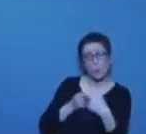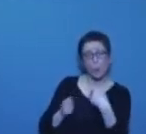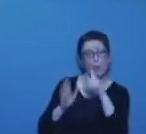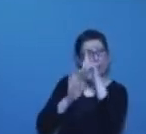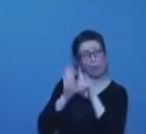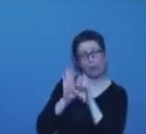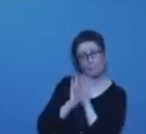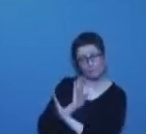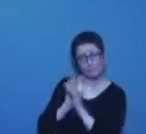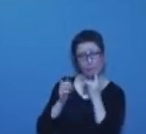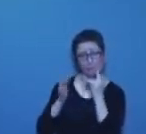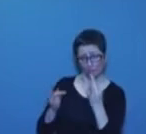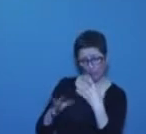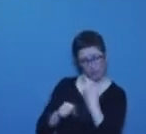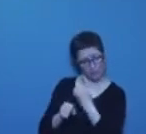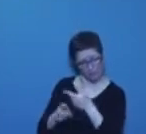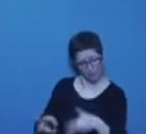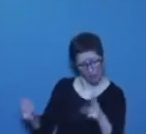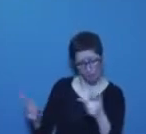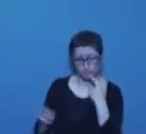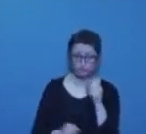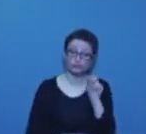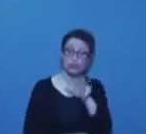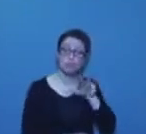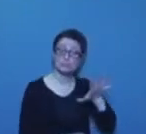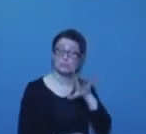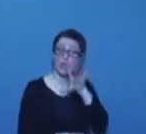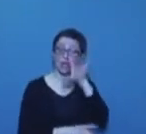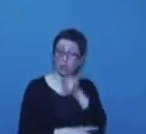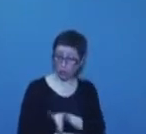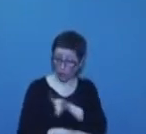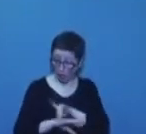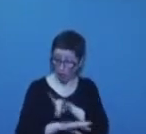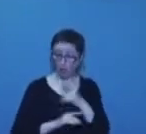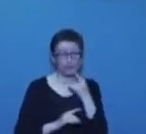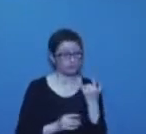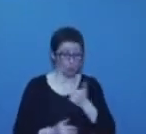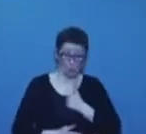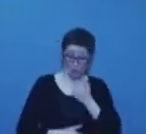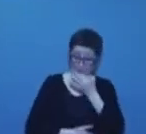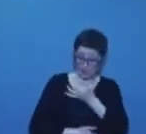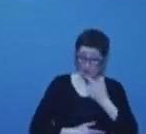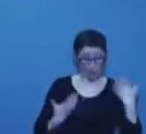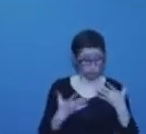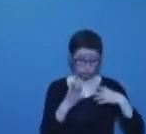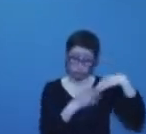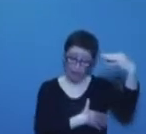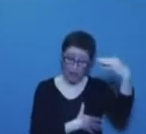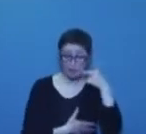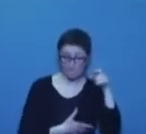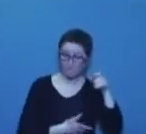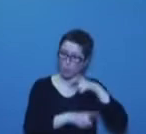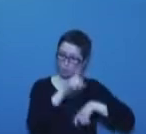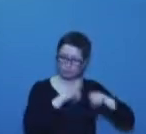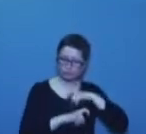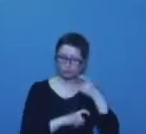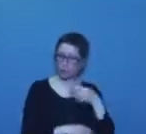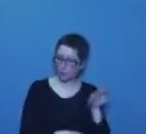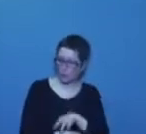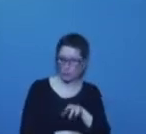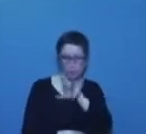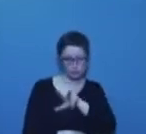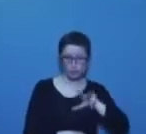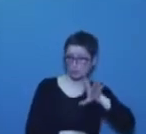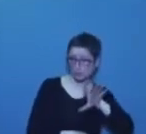Je dis, si vous m'élisez, nous reviendrons aux 35 heures. Organiser ça, déjà, c'est du bolo. Et la discussion s'ouvrira pour les